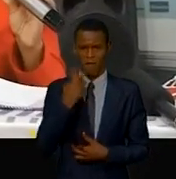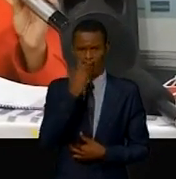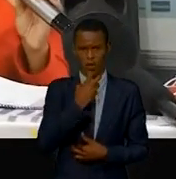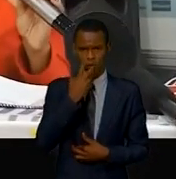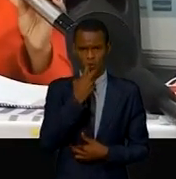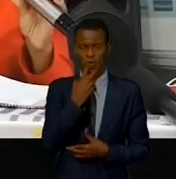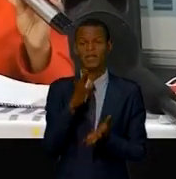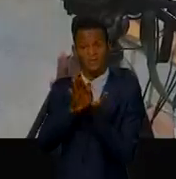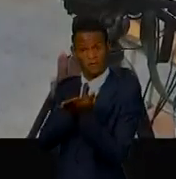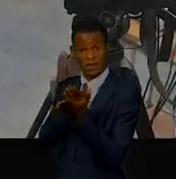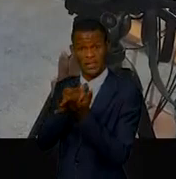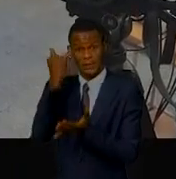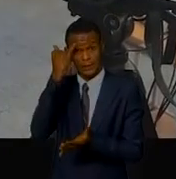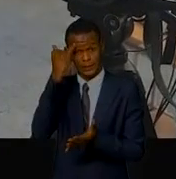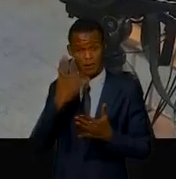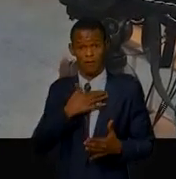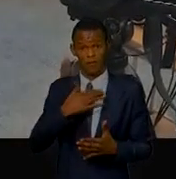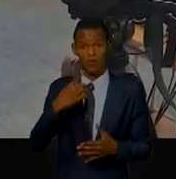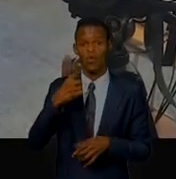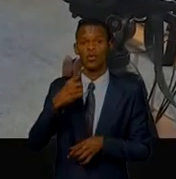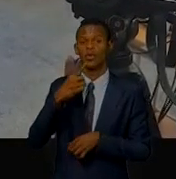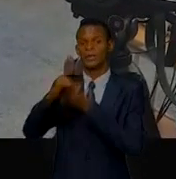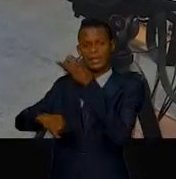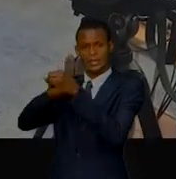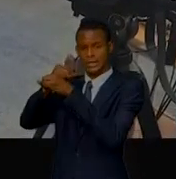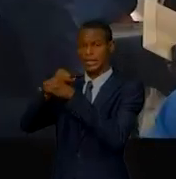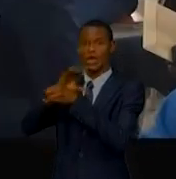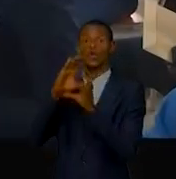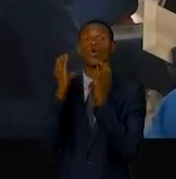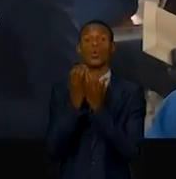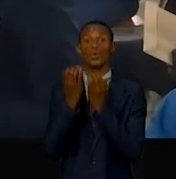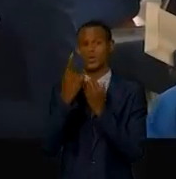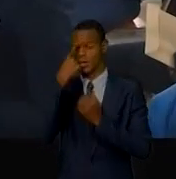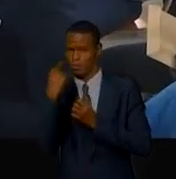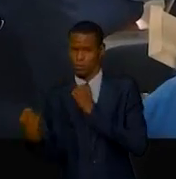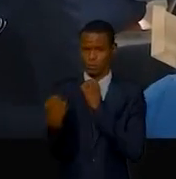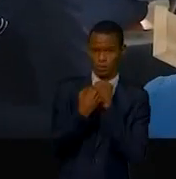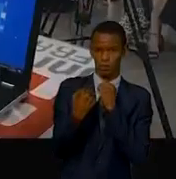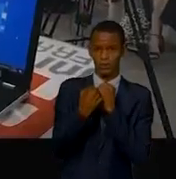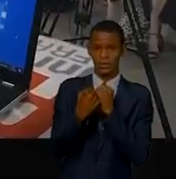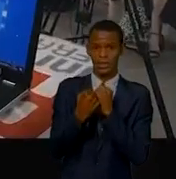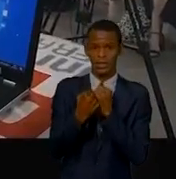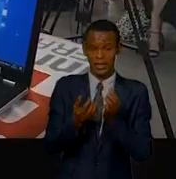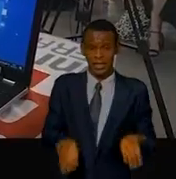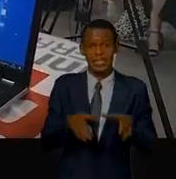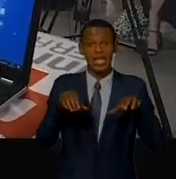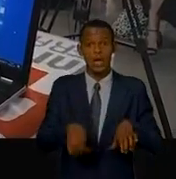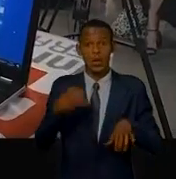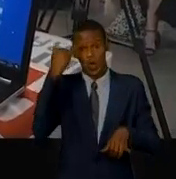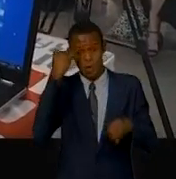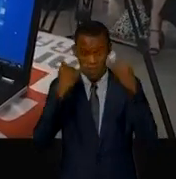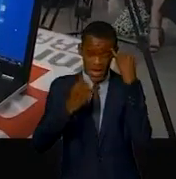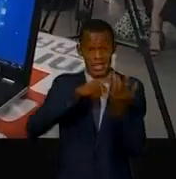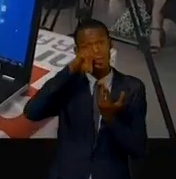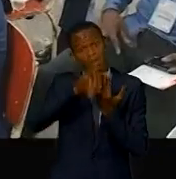'Organisation internationale de la francophonie dans la mise en œuvre des projets et programmes au bénéfice de la RDC. C'est entre autres